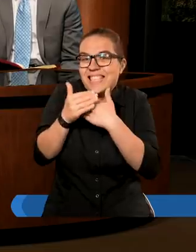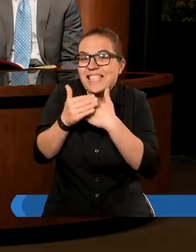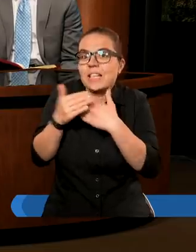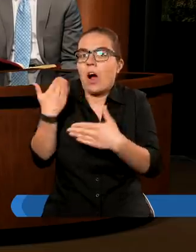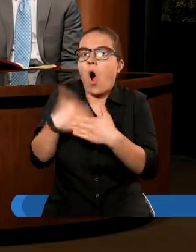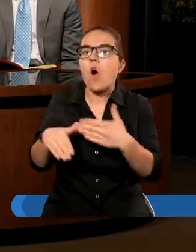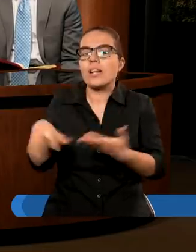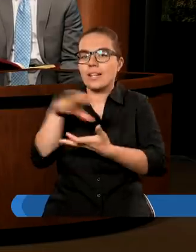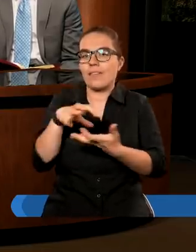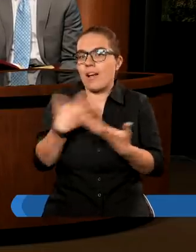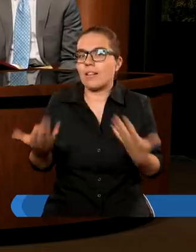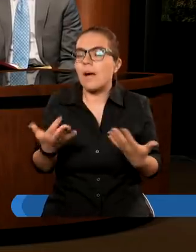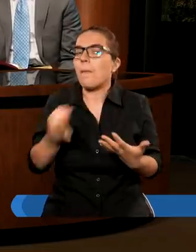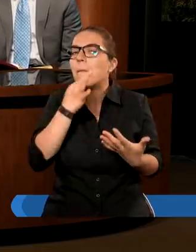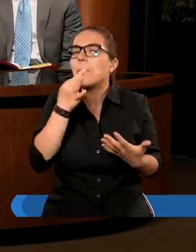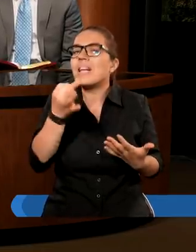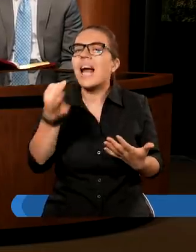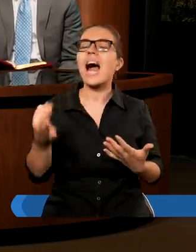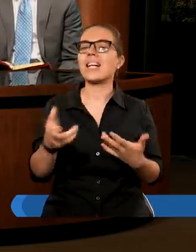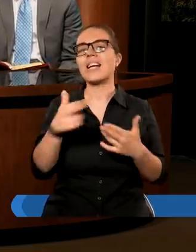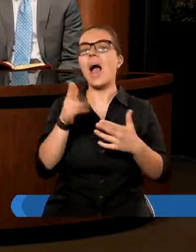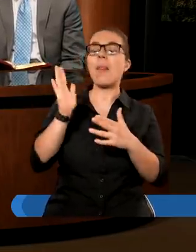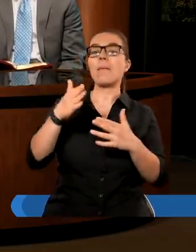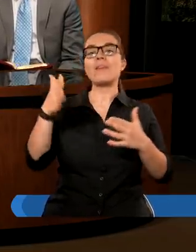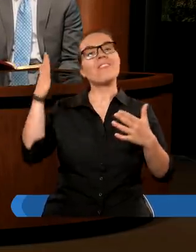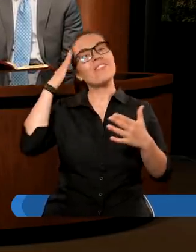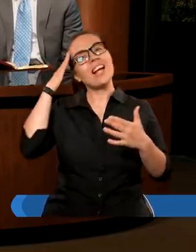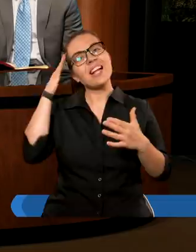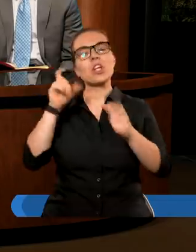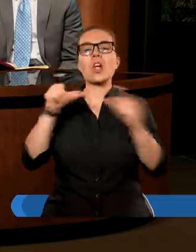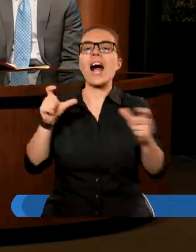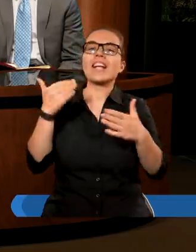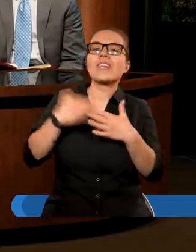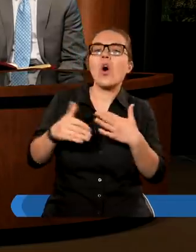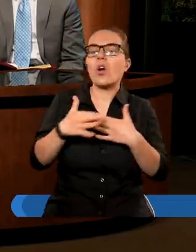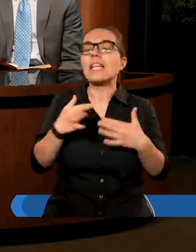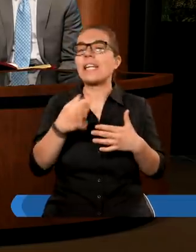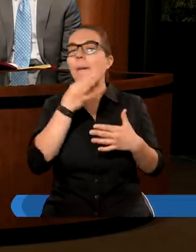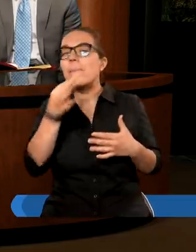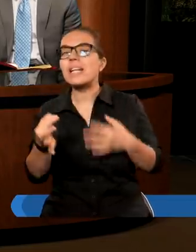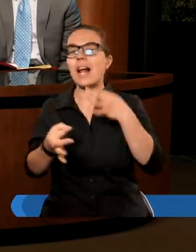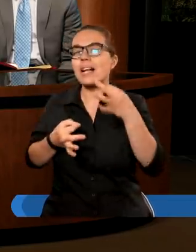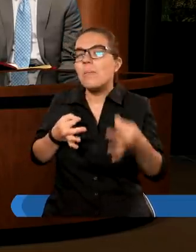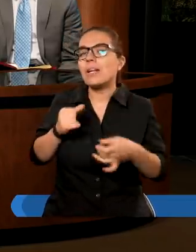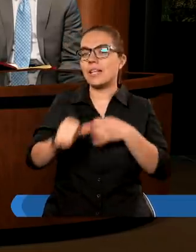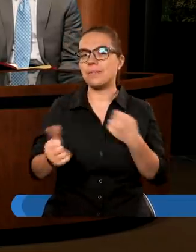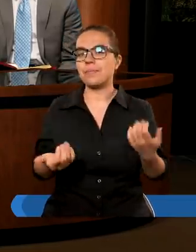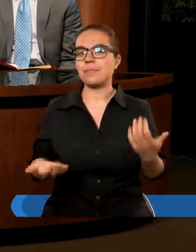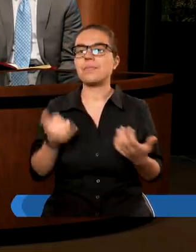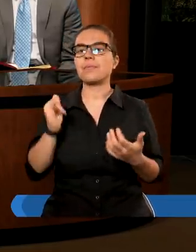Jakie będą znaki? Jakie będą znaki poprzedzające to wydarzenie? Ale właściwie uczniowie pytając o ten czas